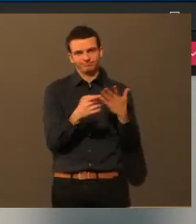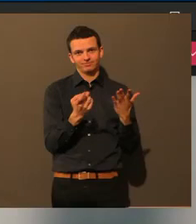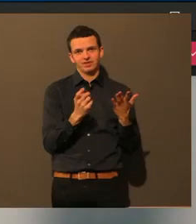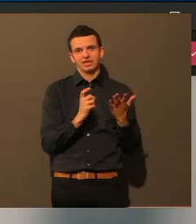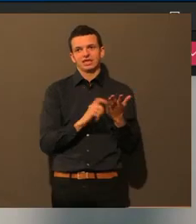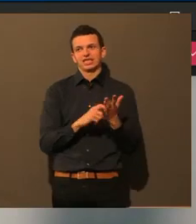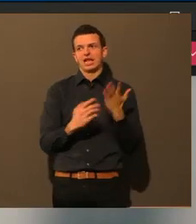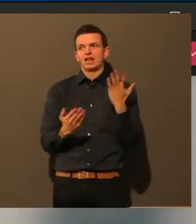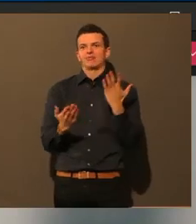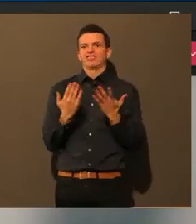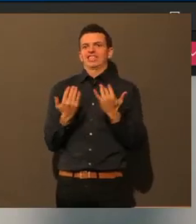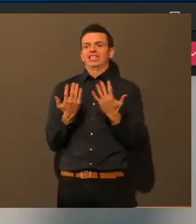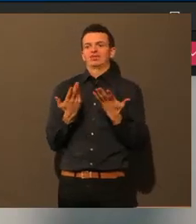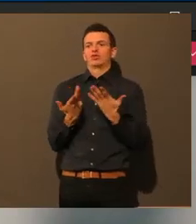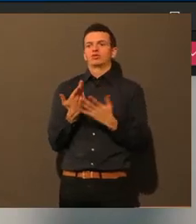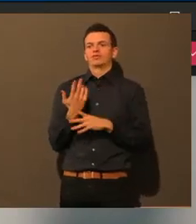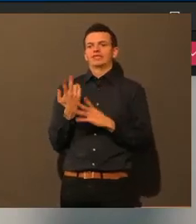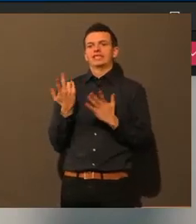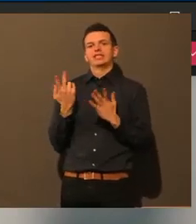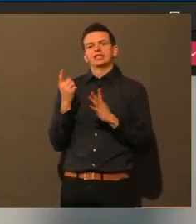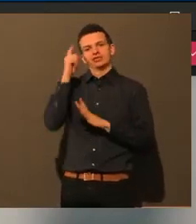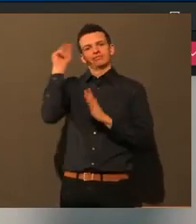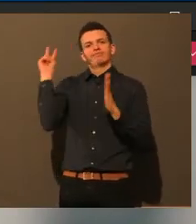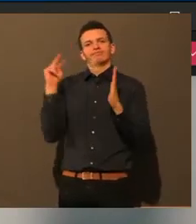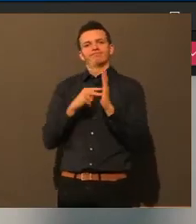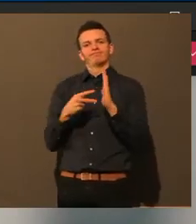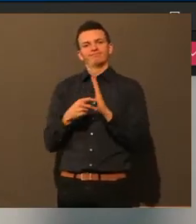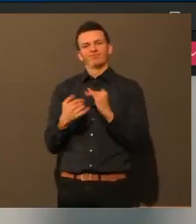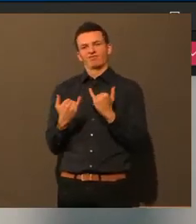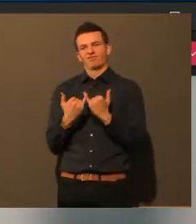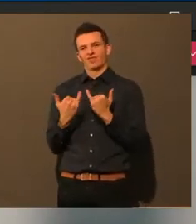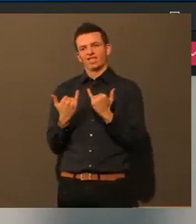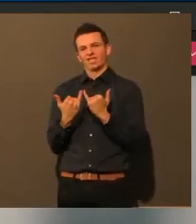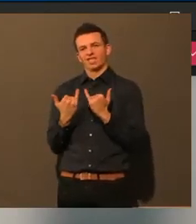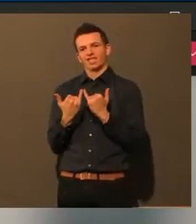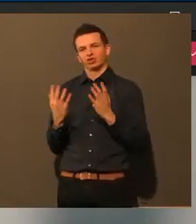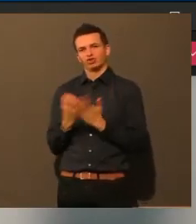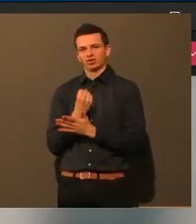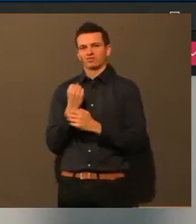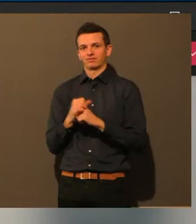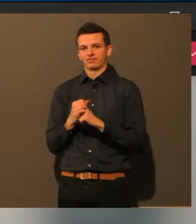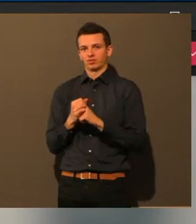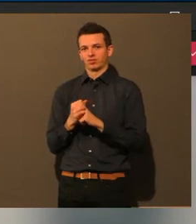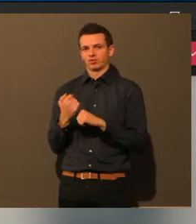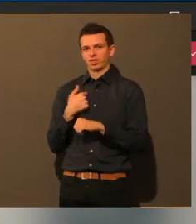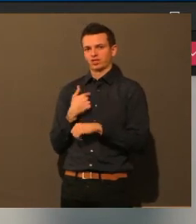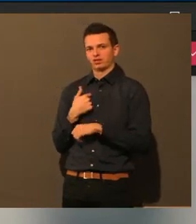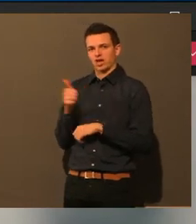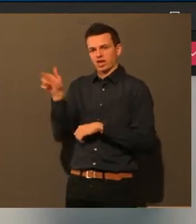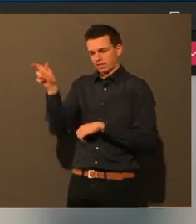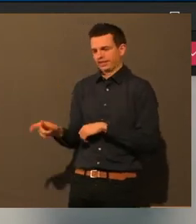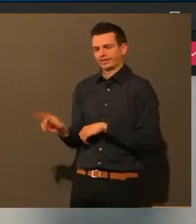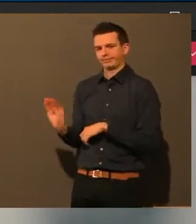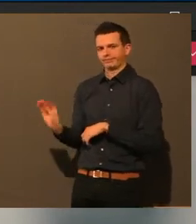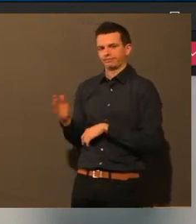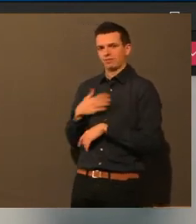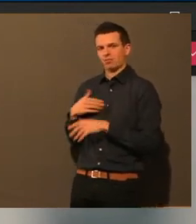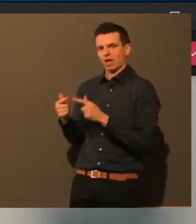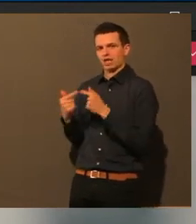Schlaues ein, wie wir das machen können. Also da würde sich dann jemand morgen von meinem Team auch noch mal rückmelden.